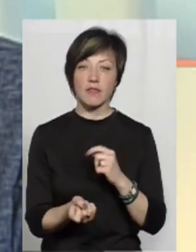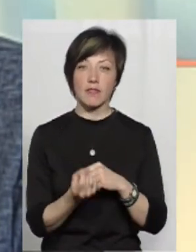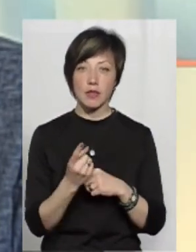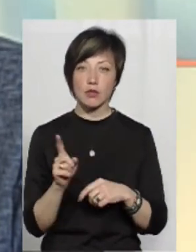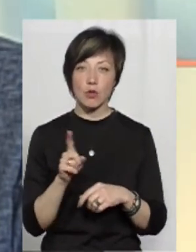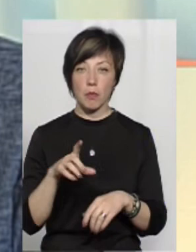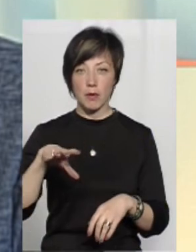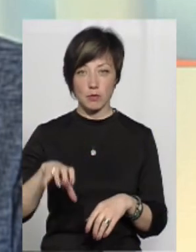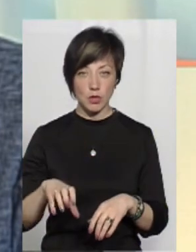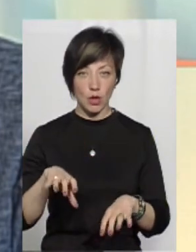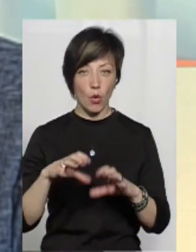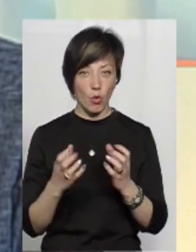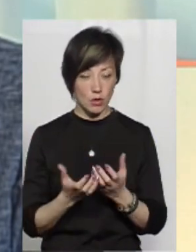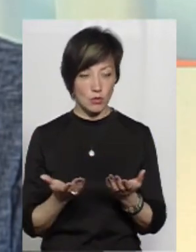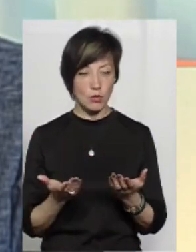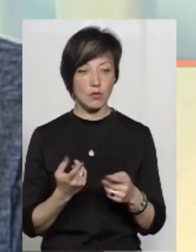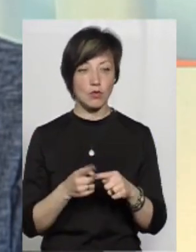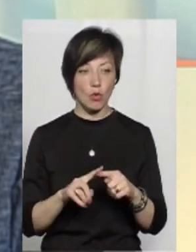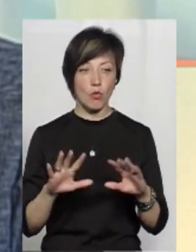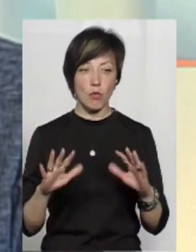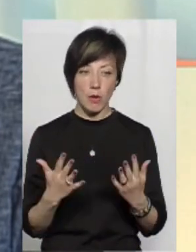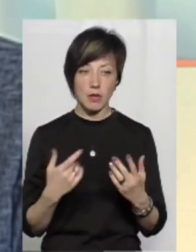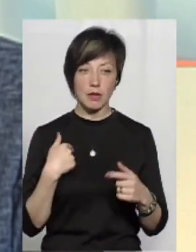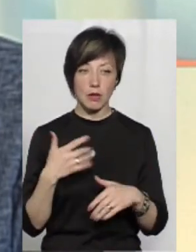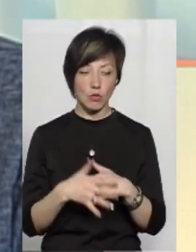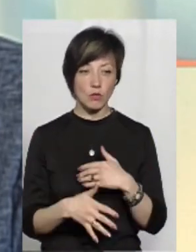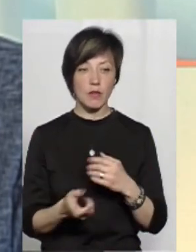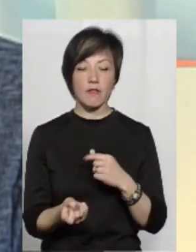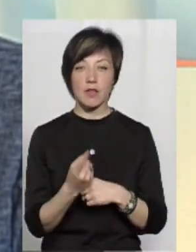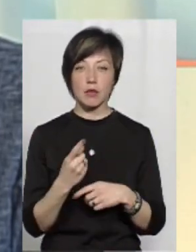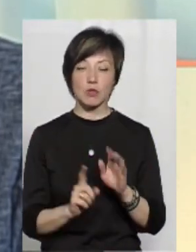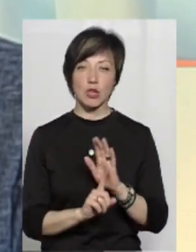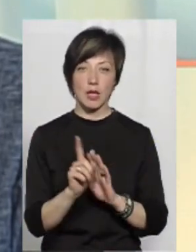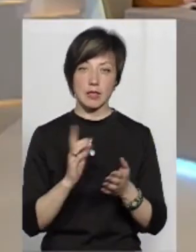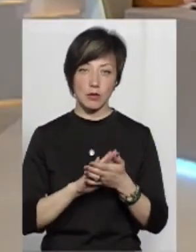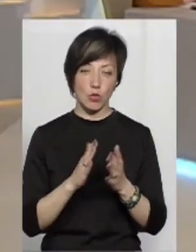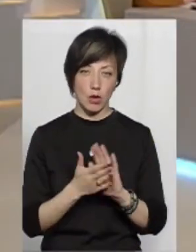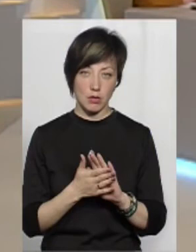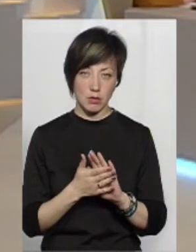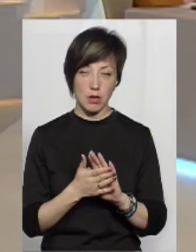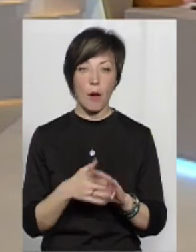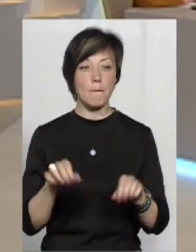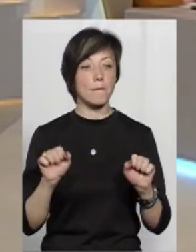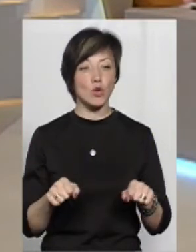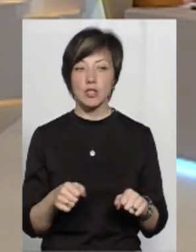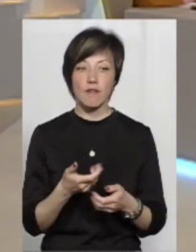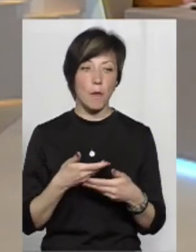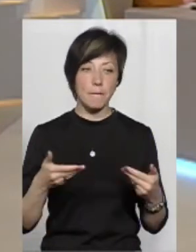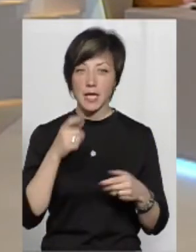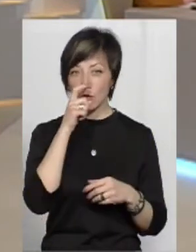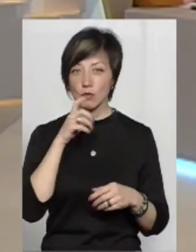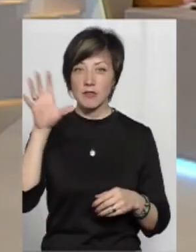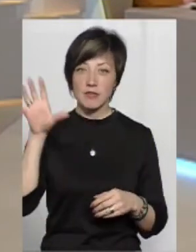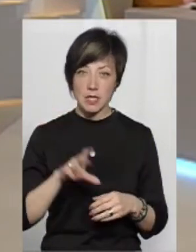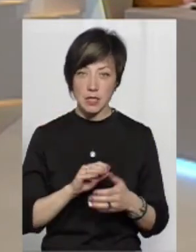виник з того, що приспустили колесо. Тобто, от з цього моменту, я так розумію, виникла, почалася ця ситуація. Ну, можливо, ми не розуміємо